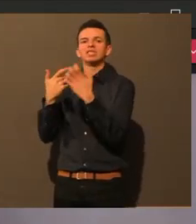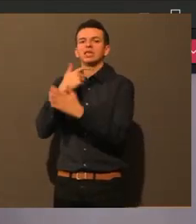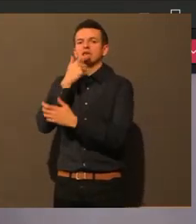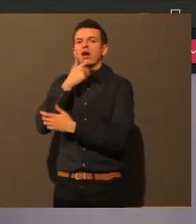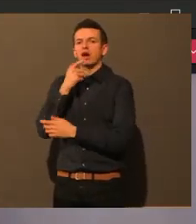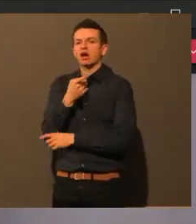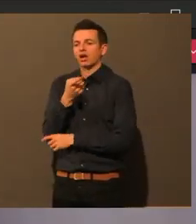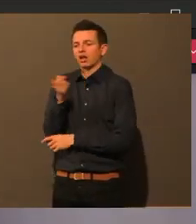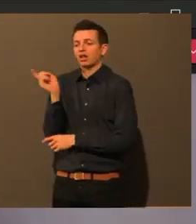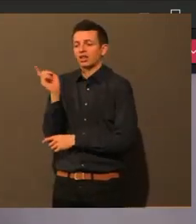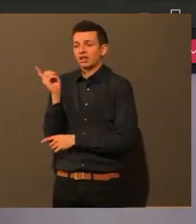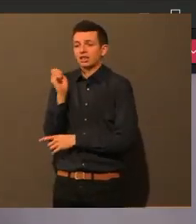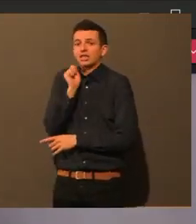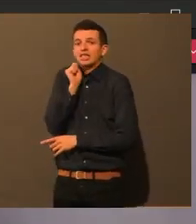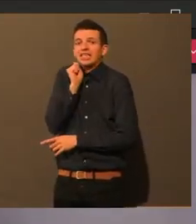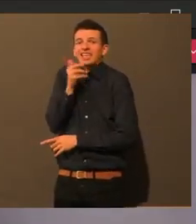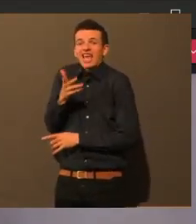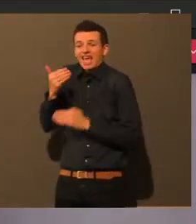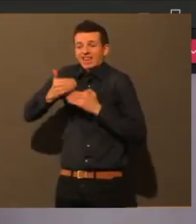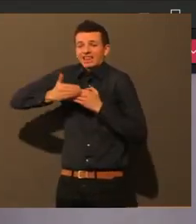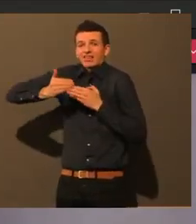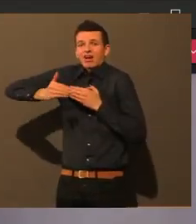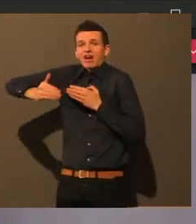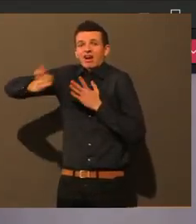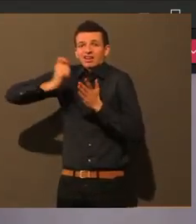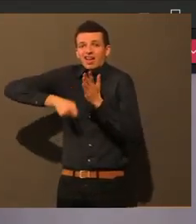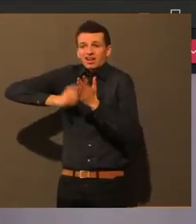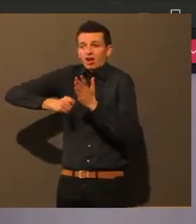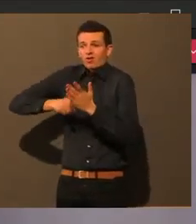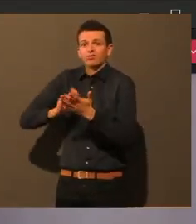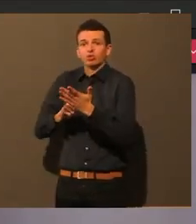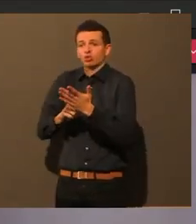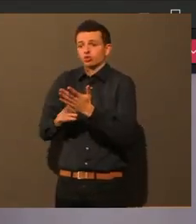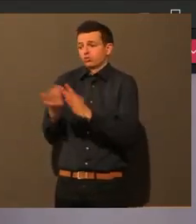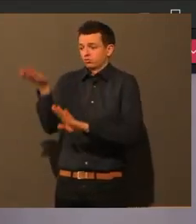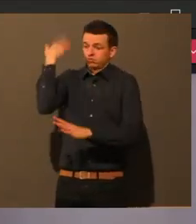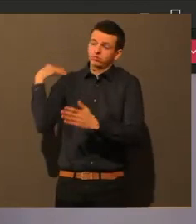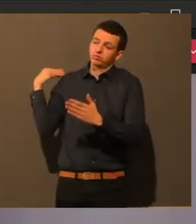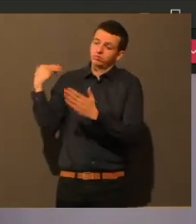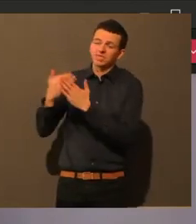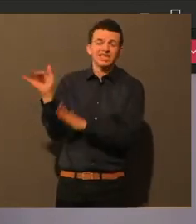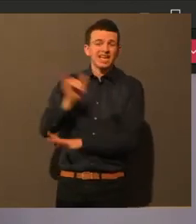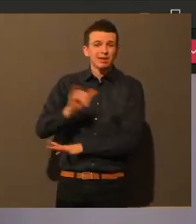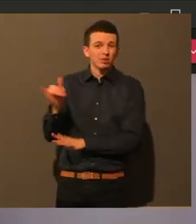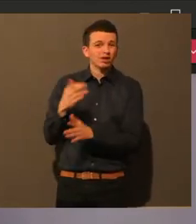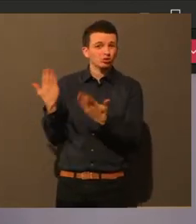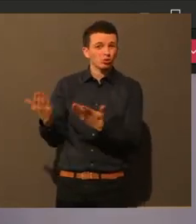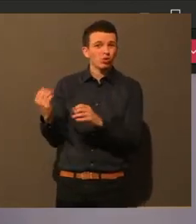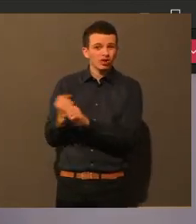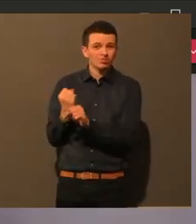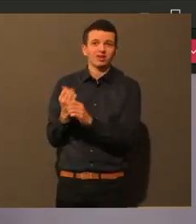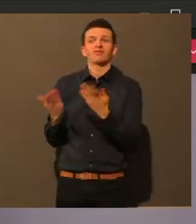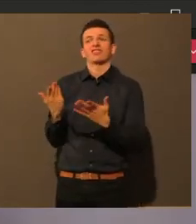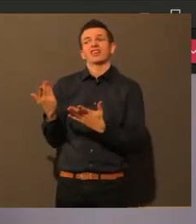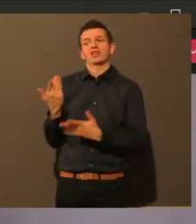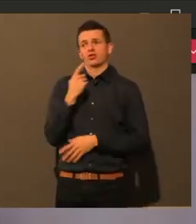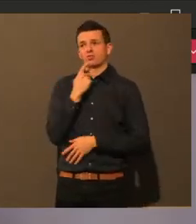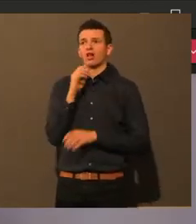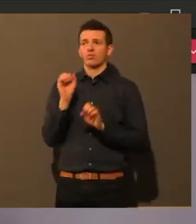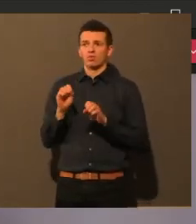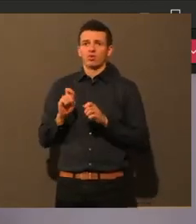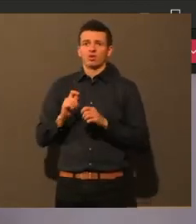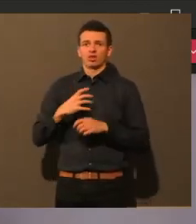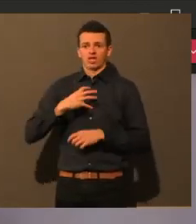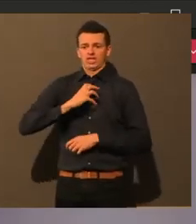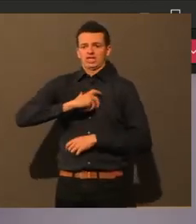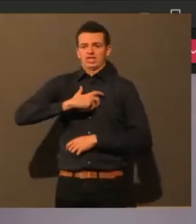kommen. Also vielleicht erst mal die Leute ein bisschen animieren und sensibilisiert, gerade die Risikogruppen sich doch ihren alten Gewohnheiten ein